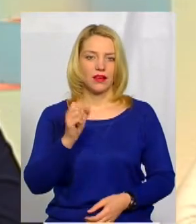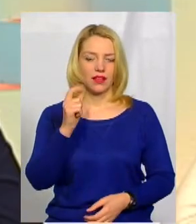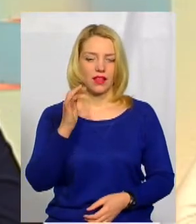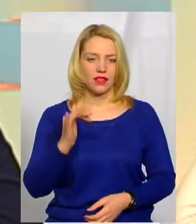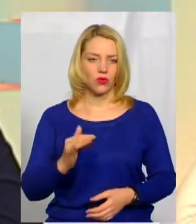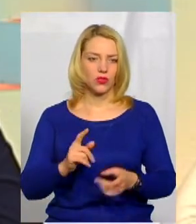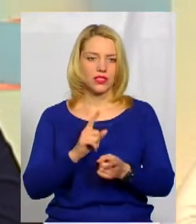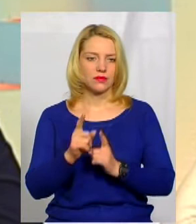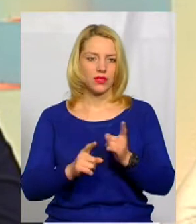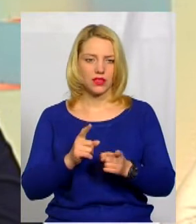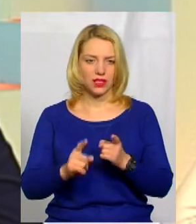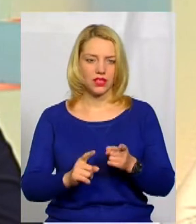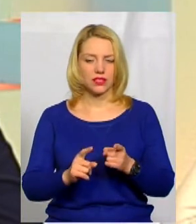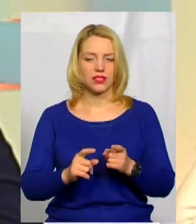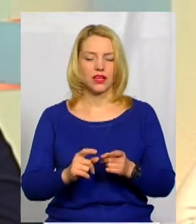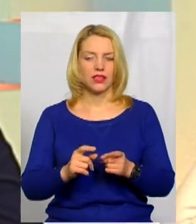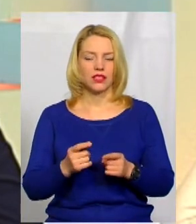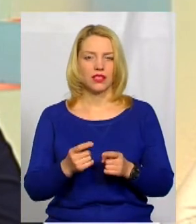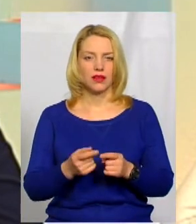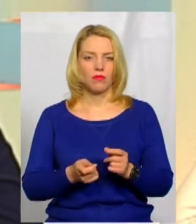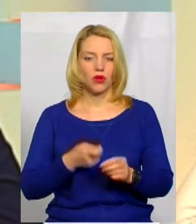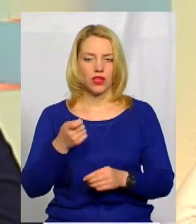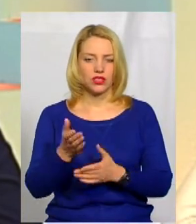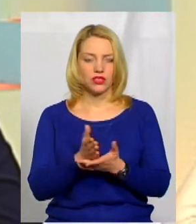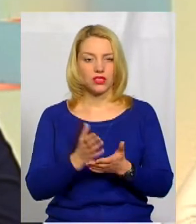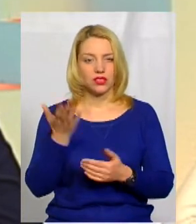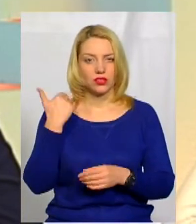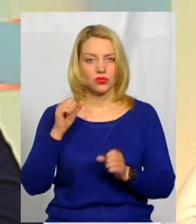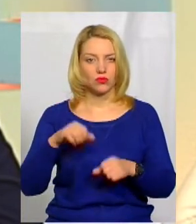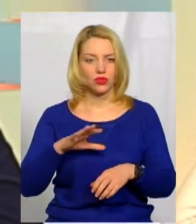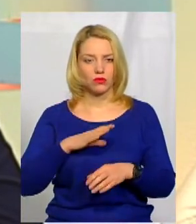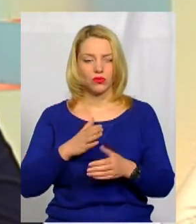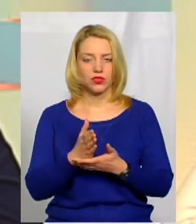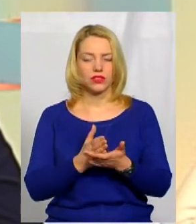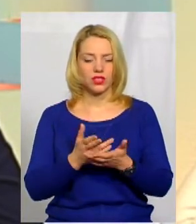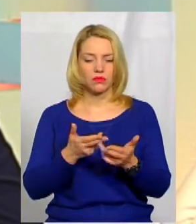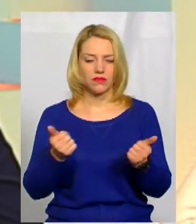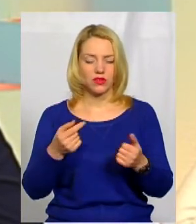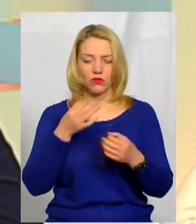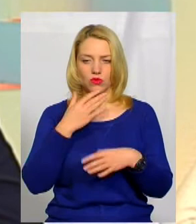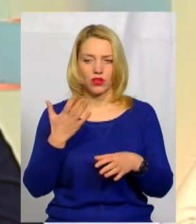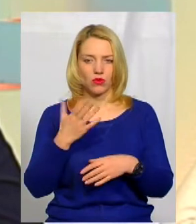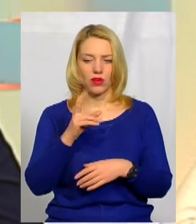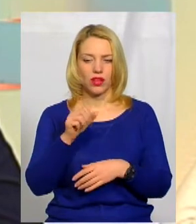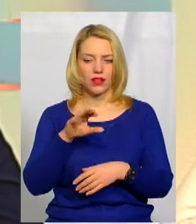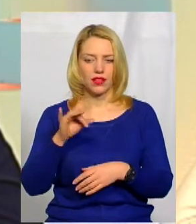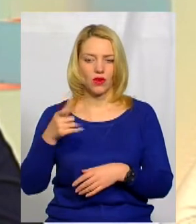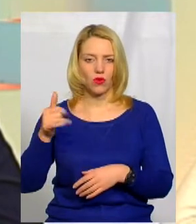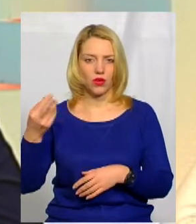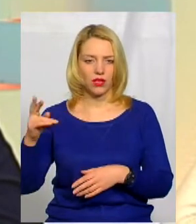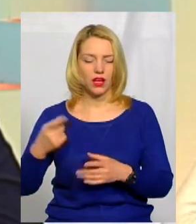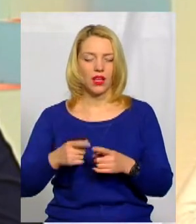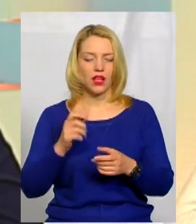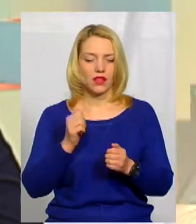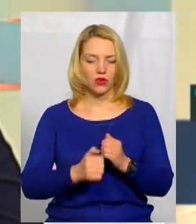документів підтвердження самого стажу. Наприклад, раніше можна було стаж підтверджувати будь-якою категорією, зараз на кожну категорію,